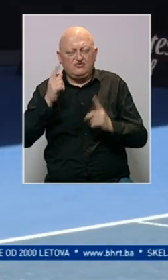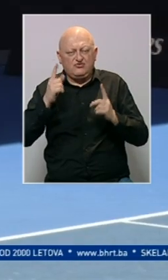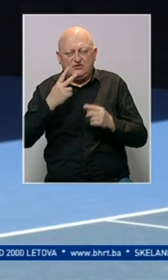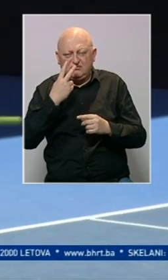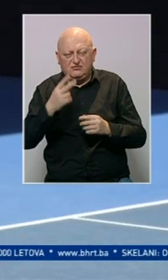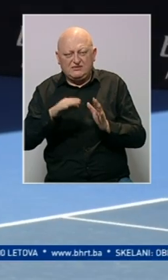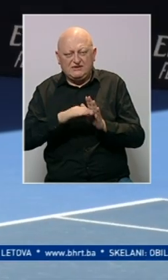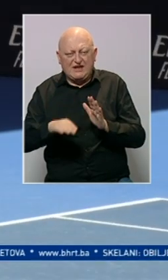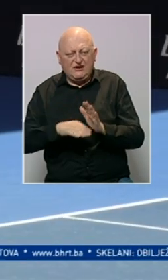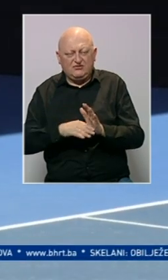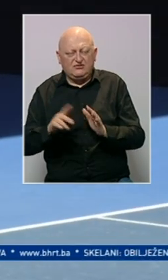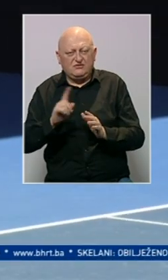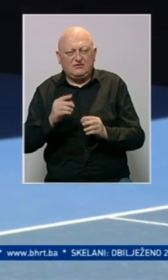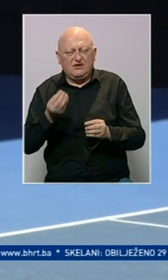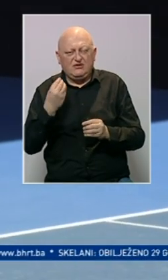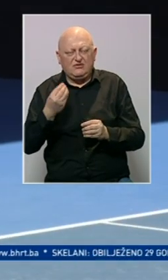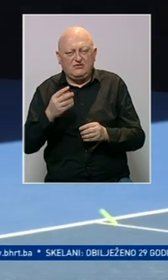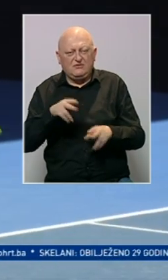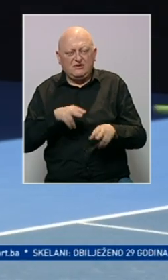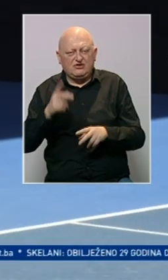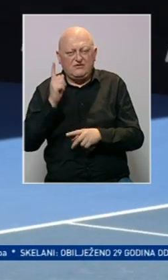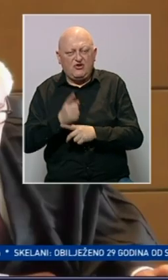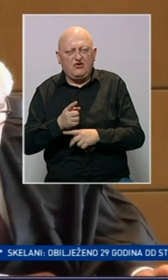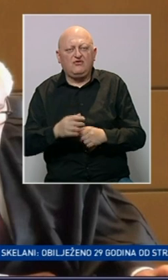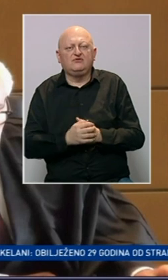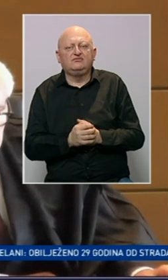samo zakonitost, a ne valjanost ministrove odluke.